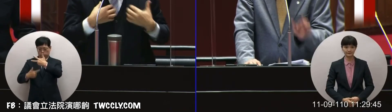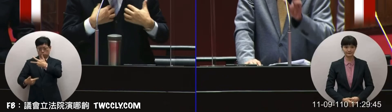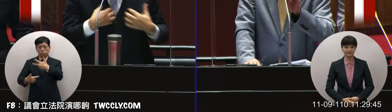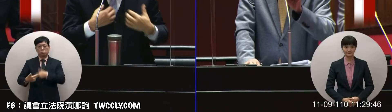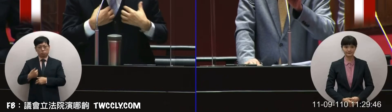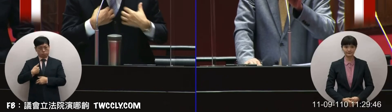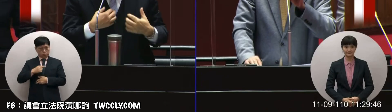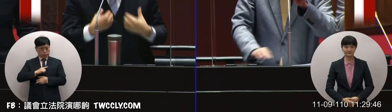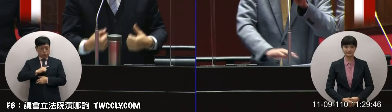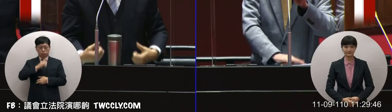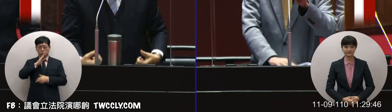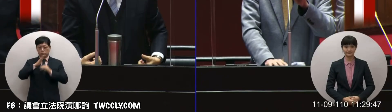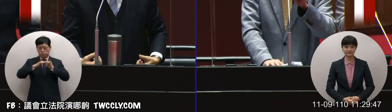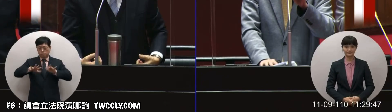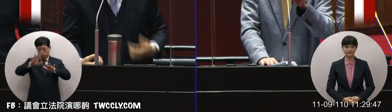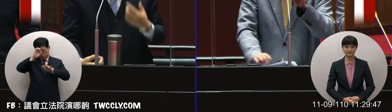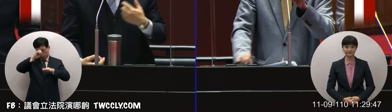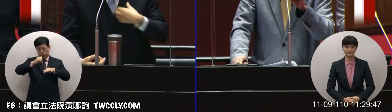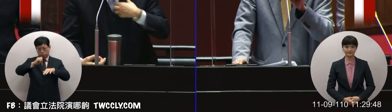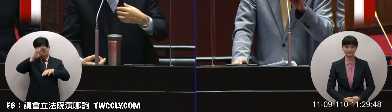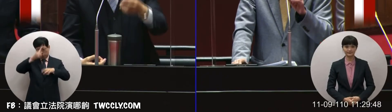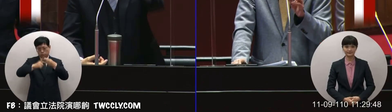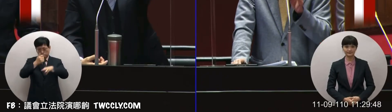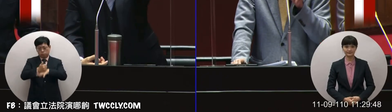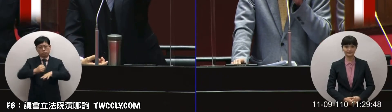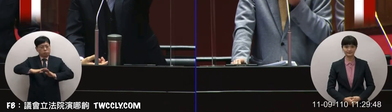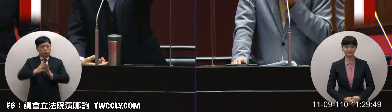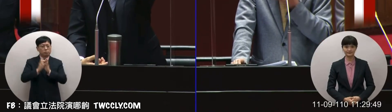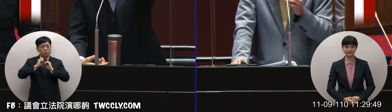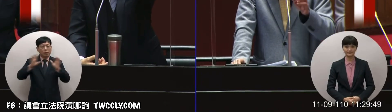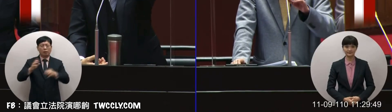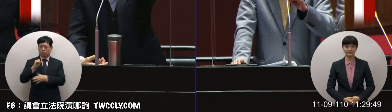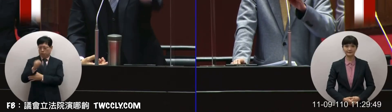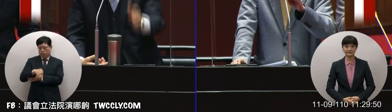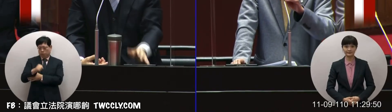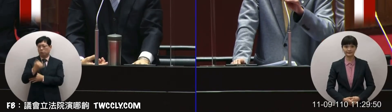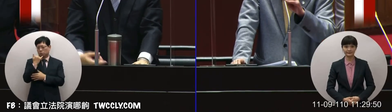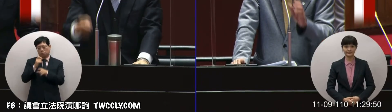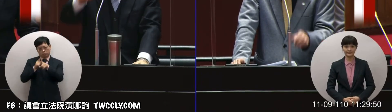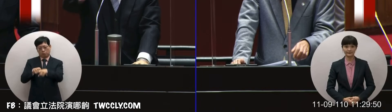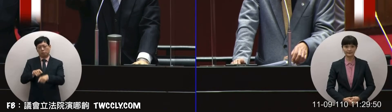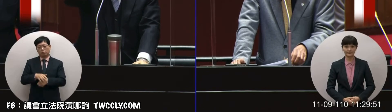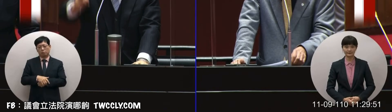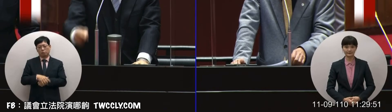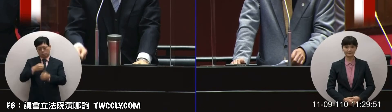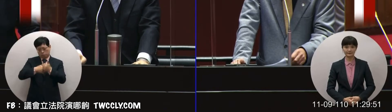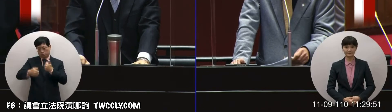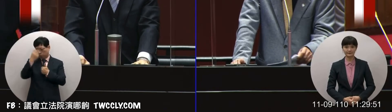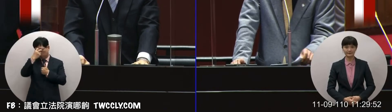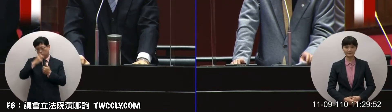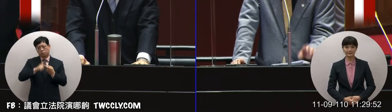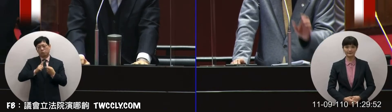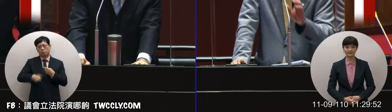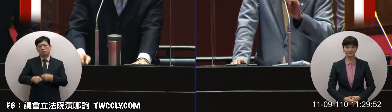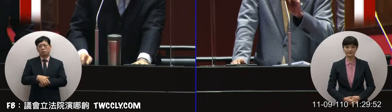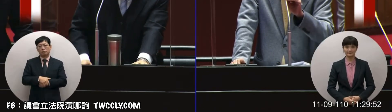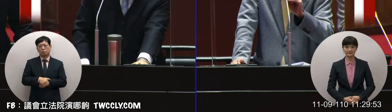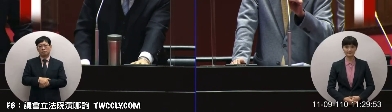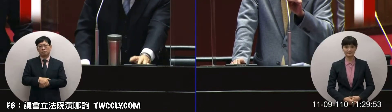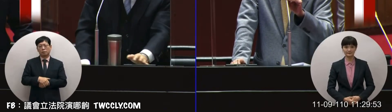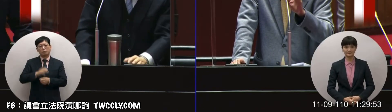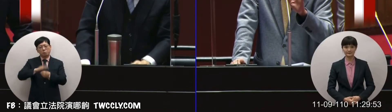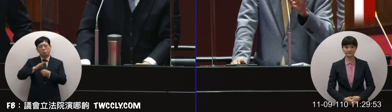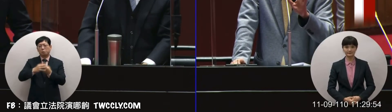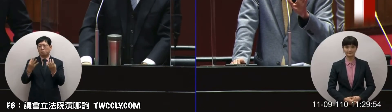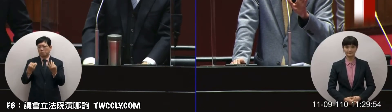號我就是民進黨的主席我就選擇接受國際標準委員你查看委員補強幾